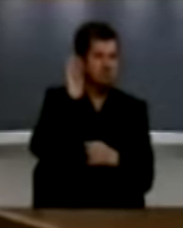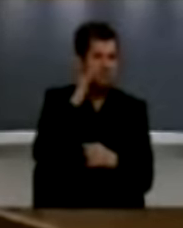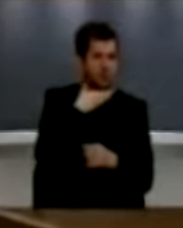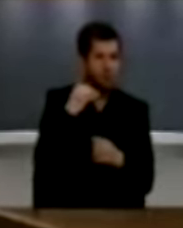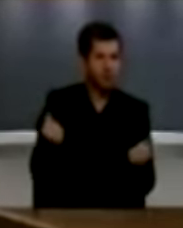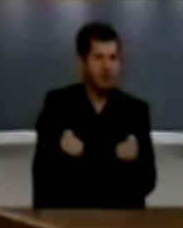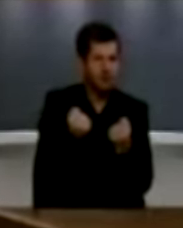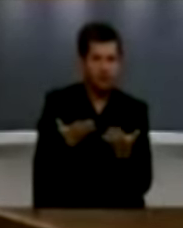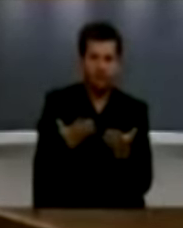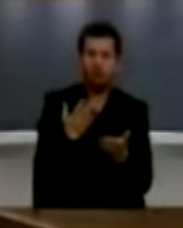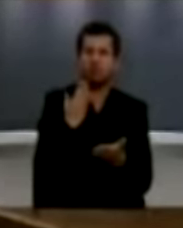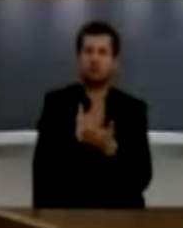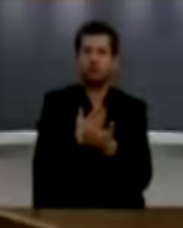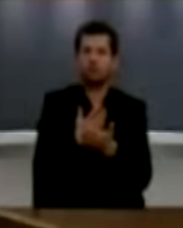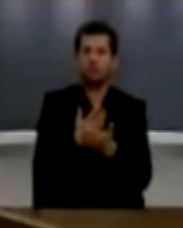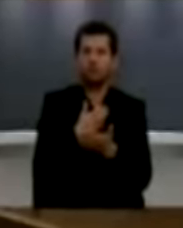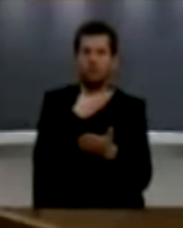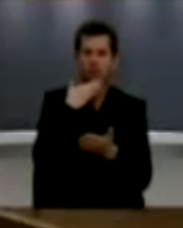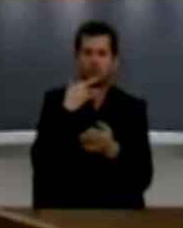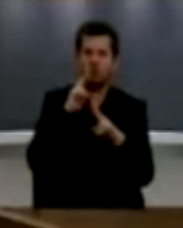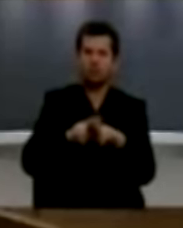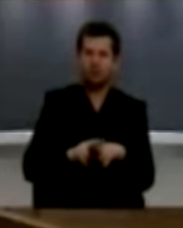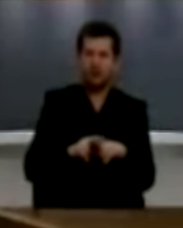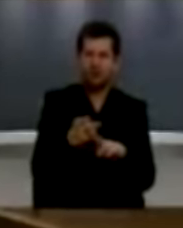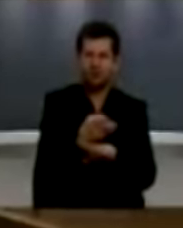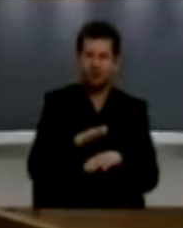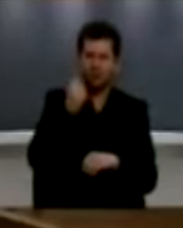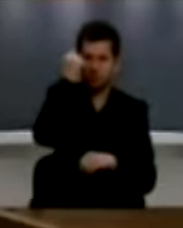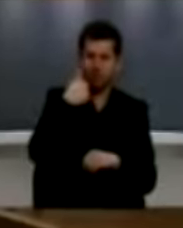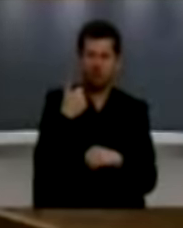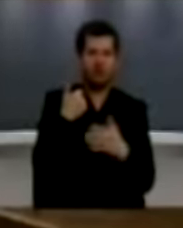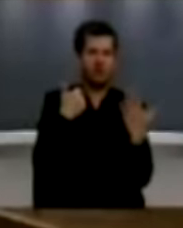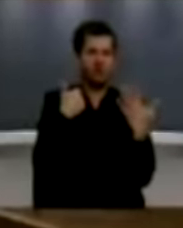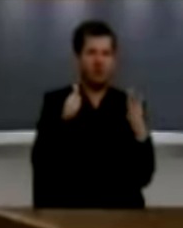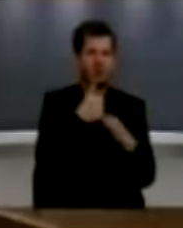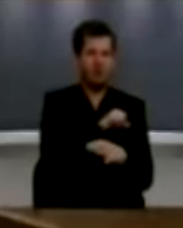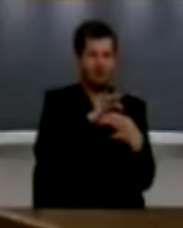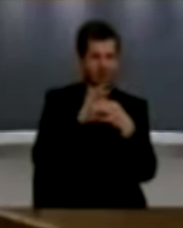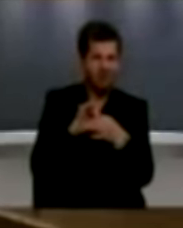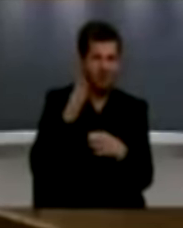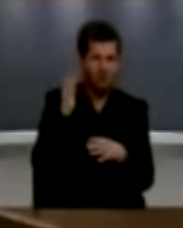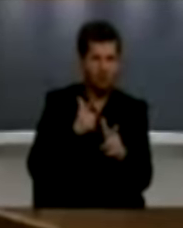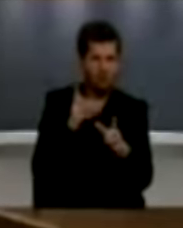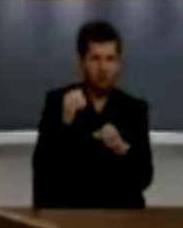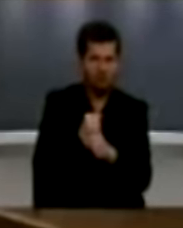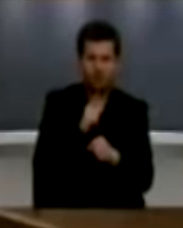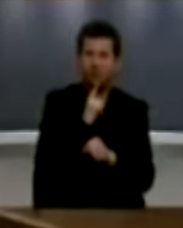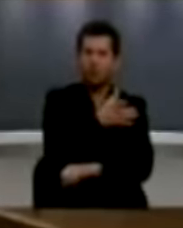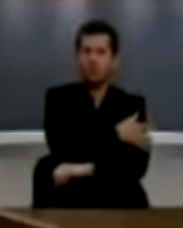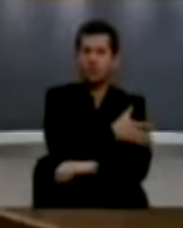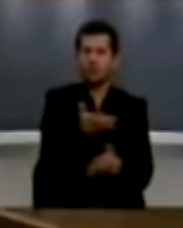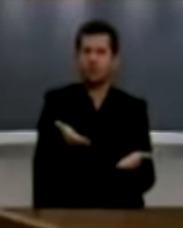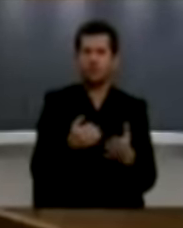eranë, edhe ka shumë pjakë të pambylura në vendin tonë, 16 vjetë mas ljuftës, për ushtrinë që lërimtarët